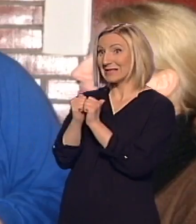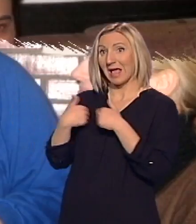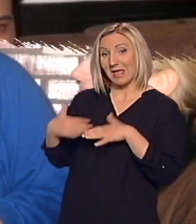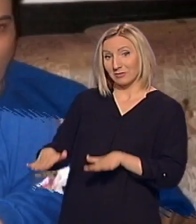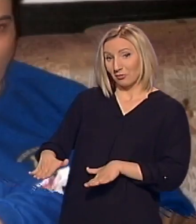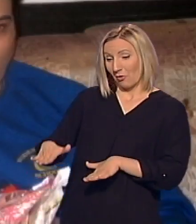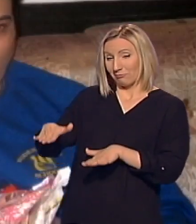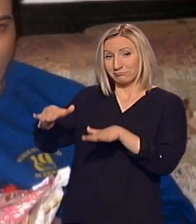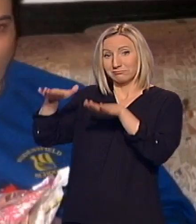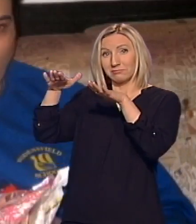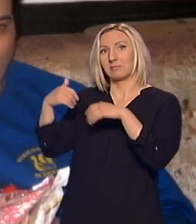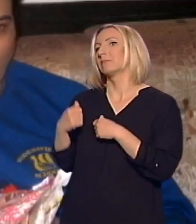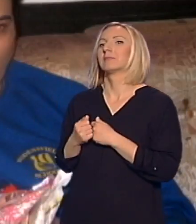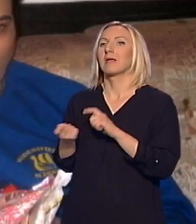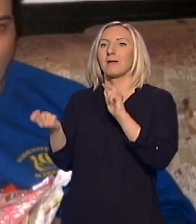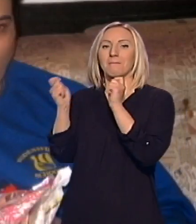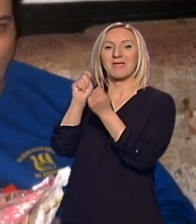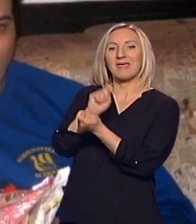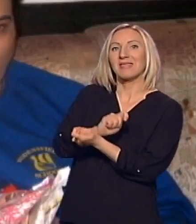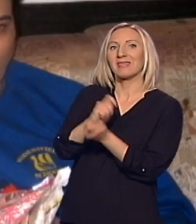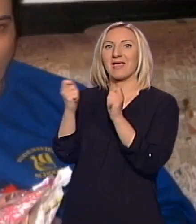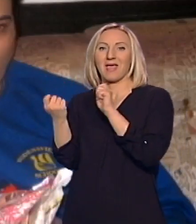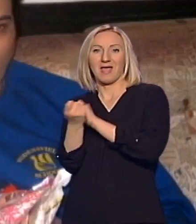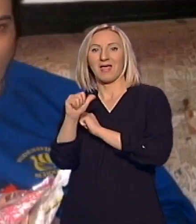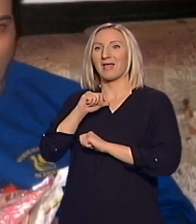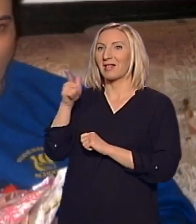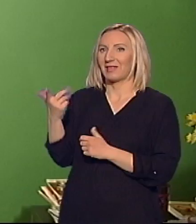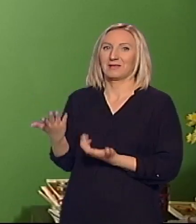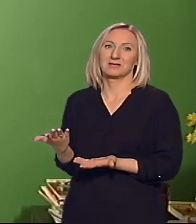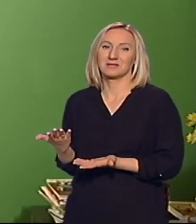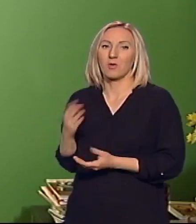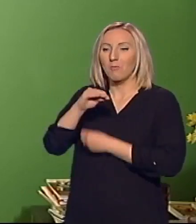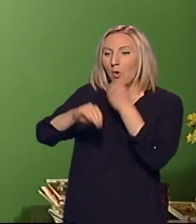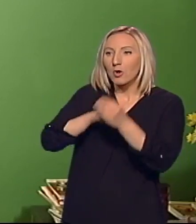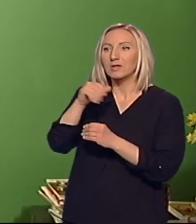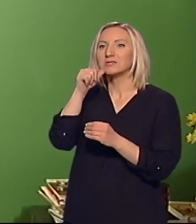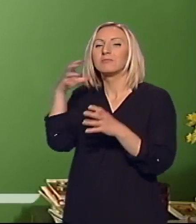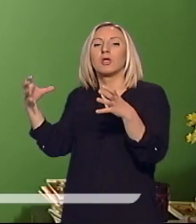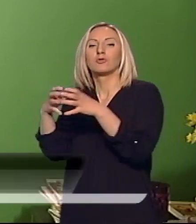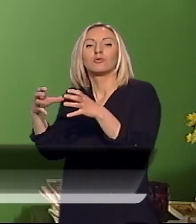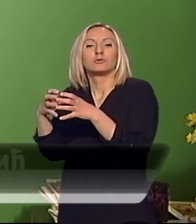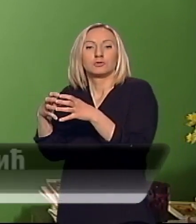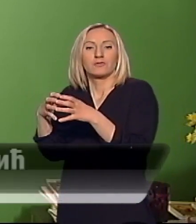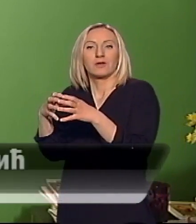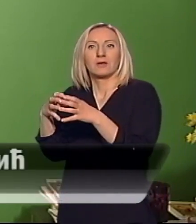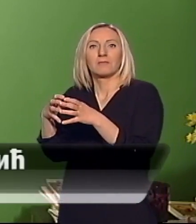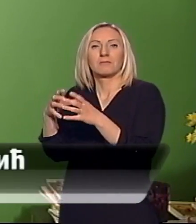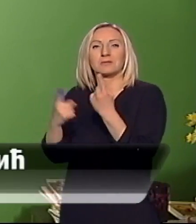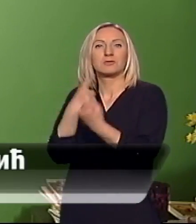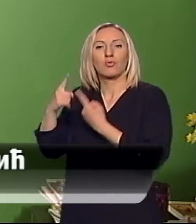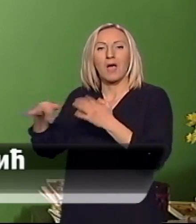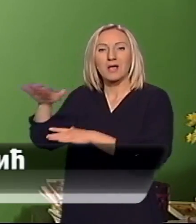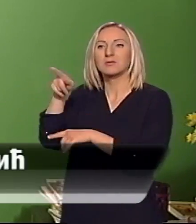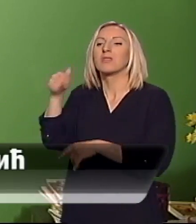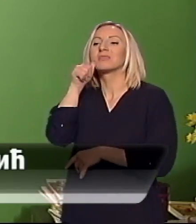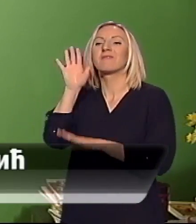menjali se svako na svoj način, malo u porodici zajedno, malo u nekim drugim socijalnim situacijama, odvojeno on u svom dnevnom boravku, ja na